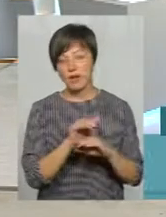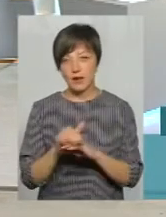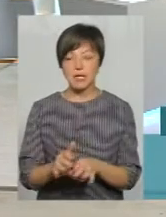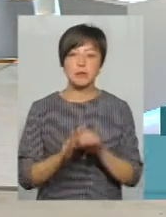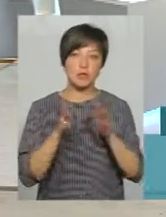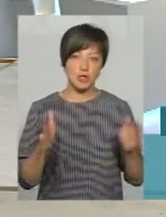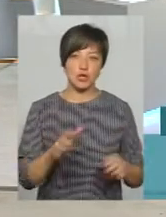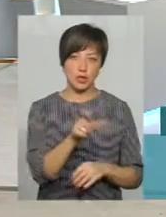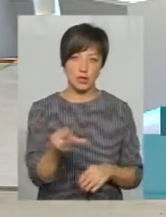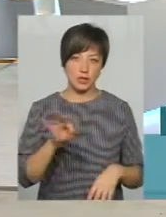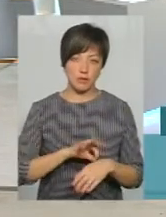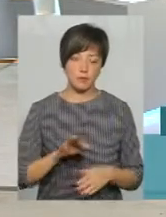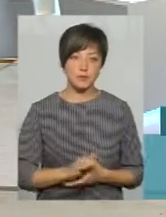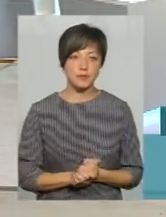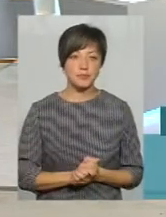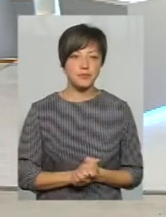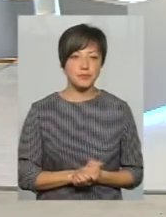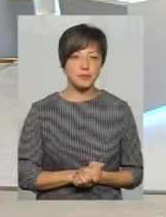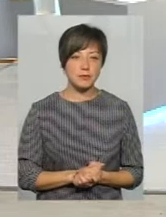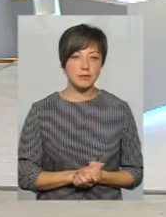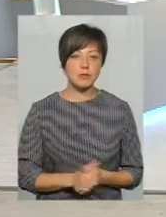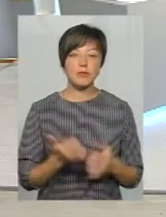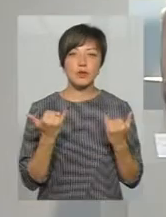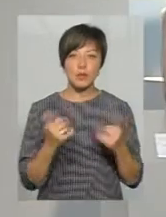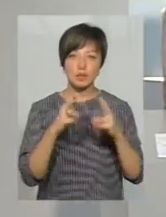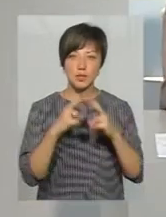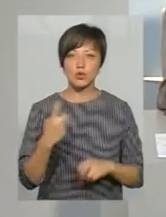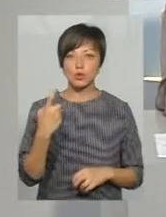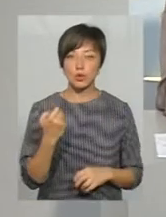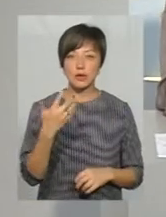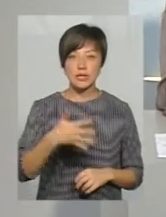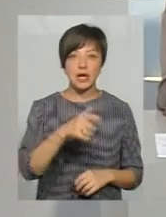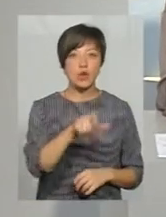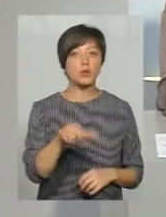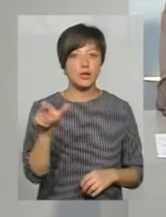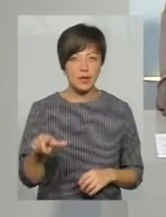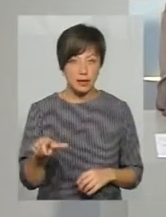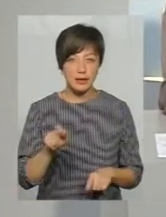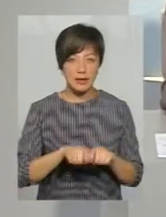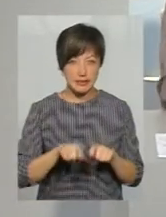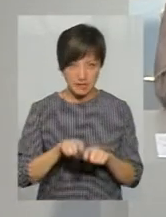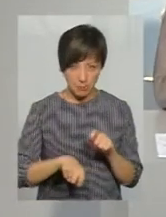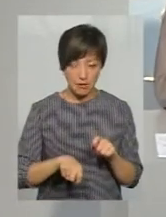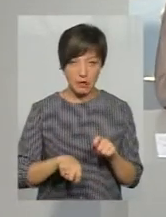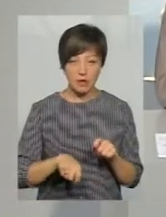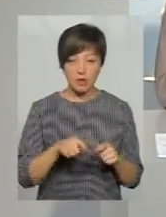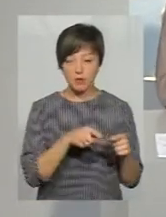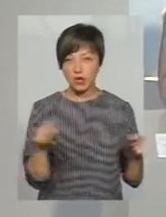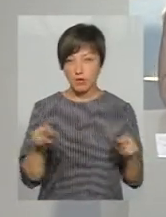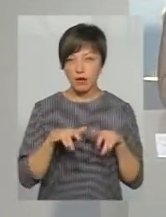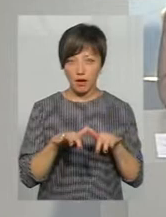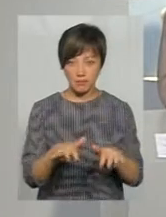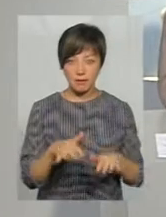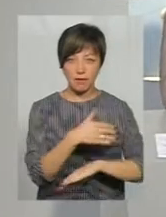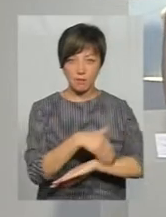більше захворювань. От сьогодні обстеження пройшли 150 людей тестами, так, під час акції.